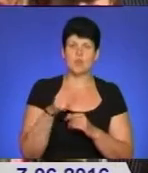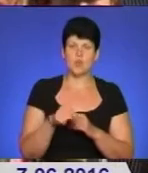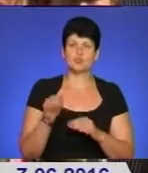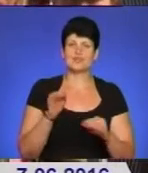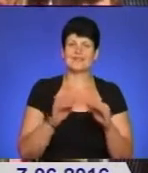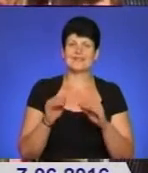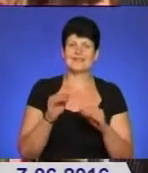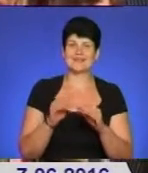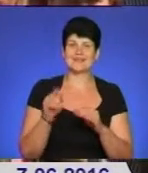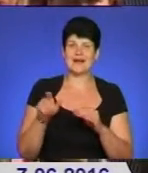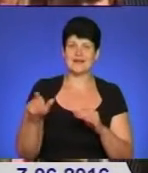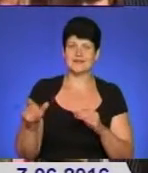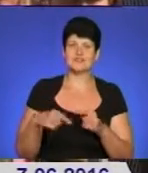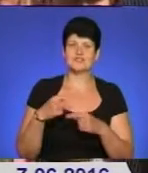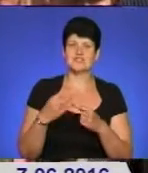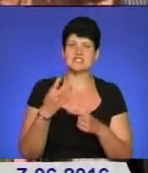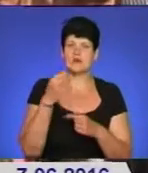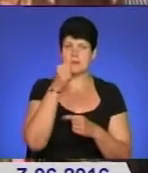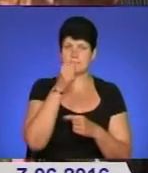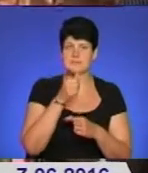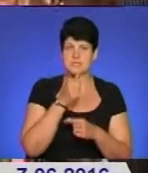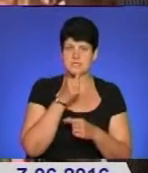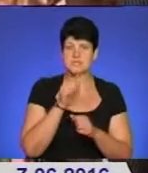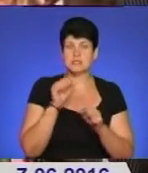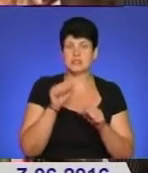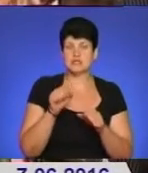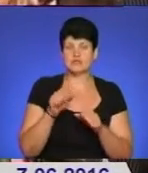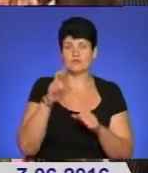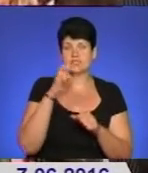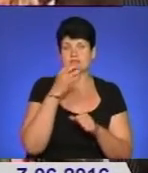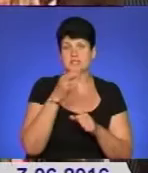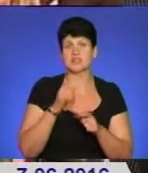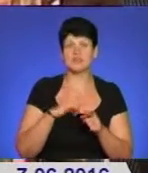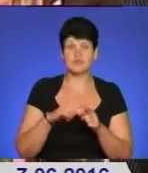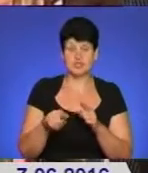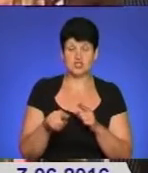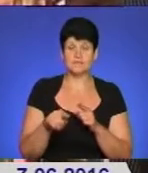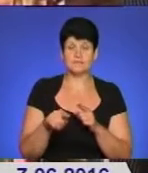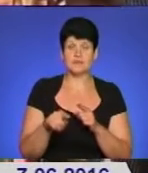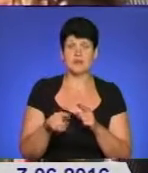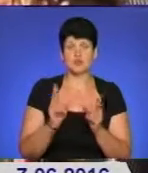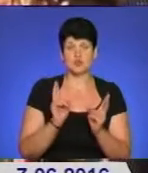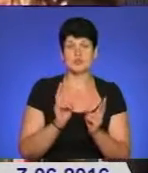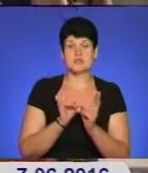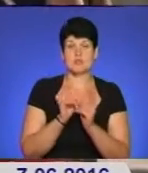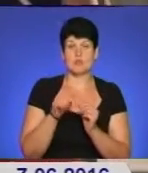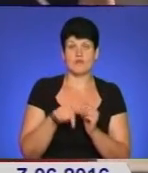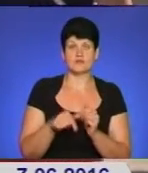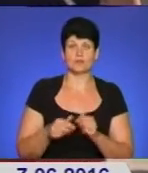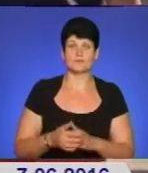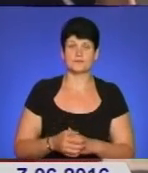через два місяці, можливо, якщо держава скаже швидше, то швидше ми зустрінемо вас тут.